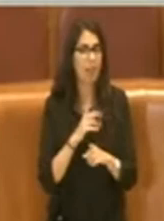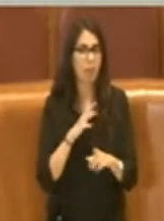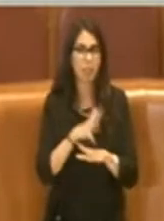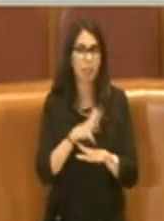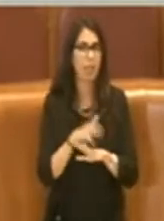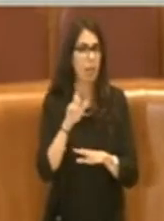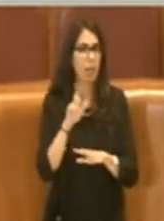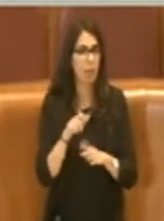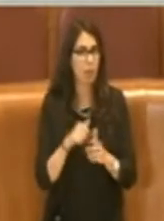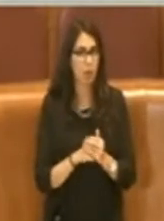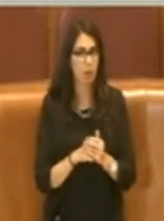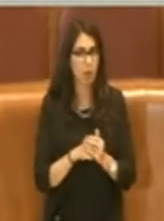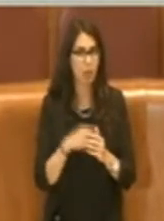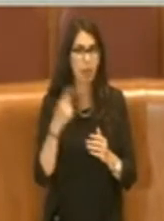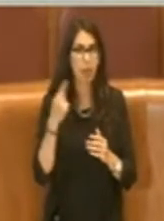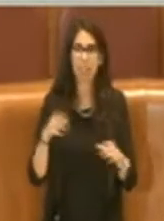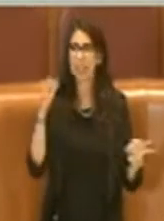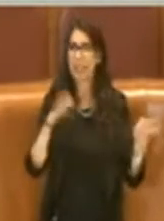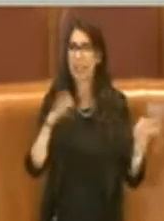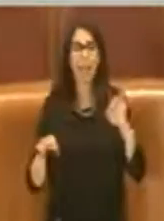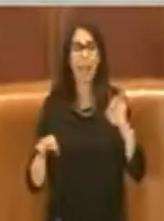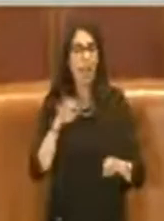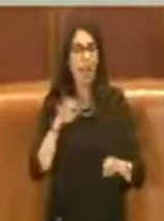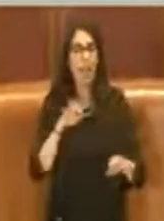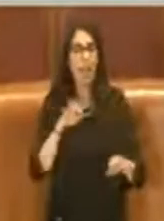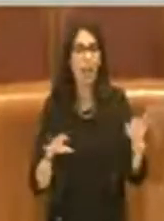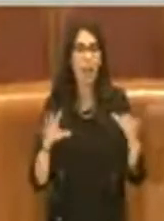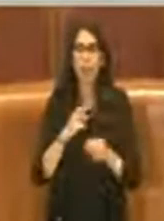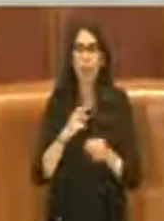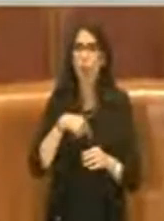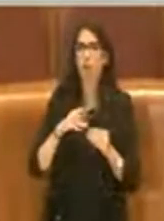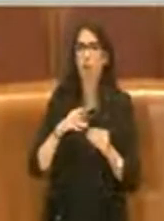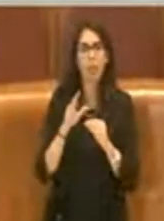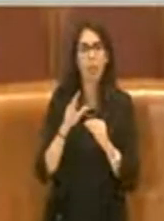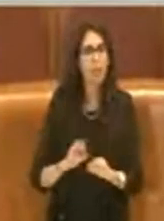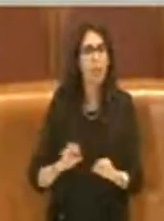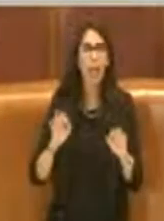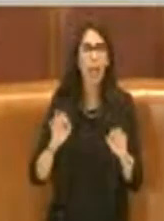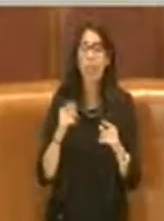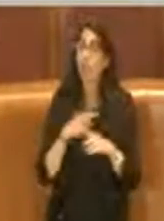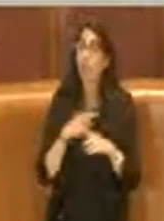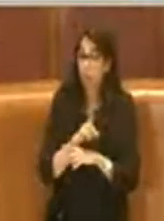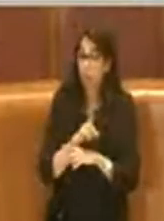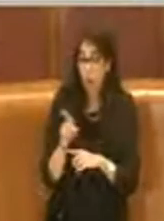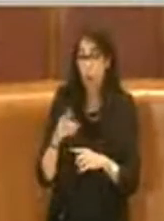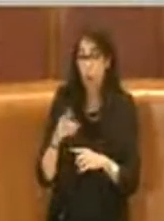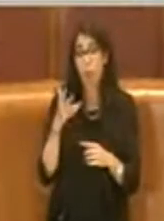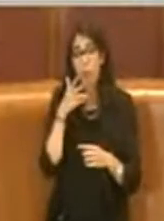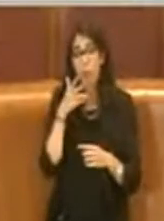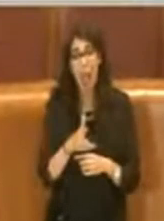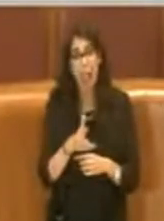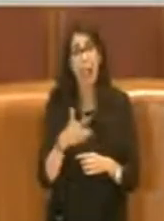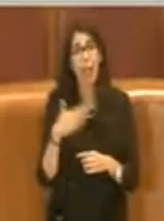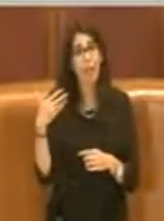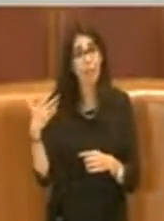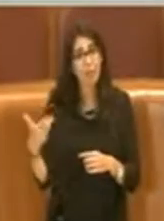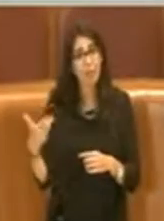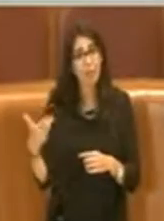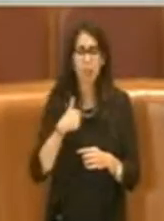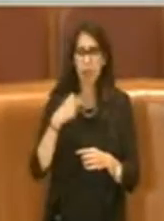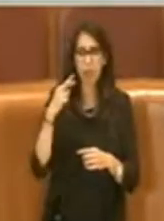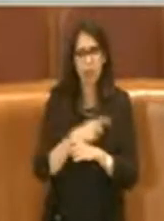pantomima sul fatto che non si sta facendo niente, sul fatto che loro invece erano molto più bravi quando io ricordo